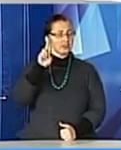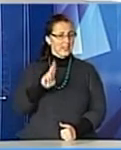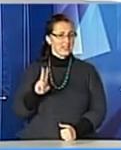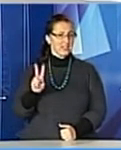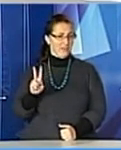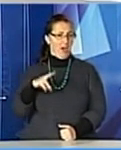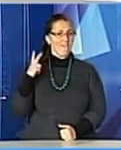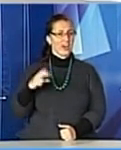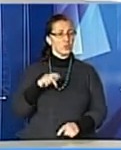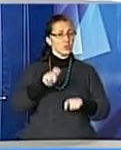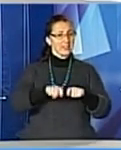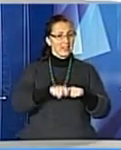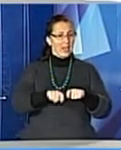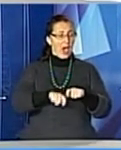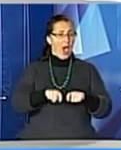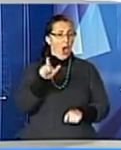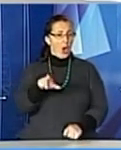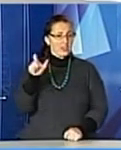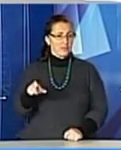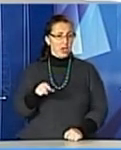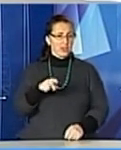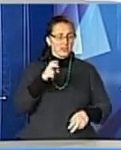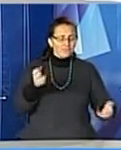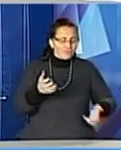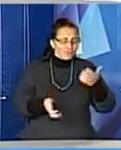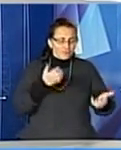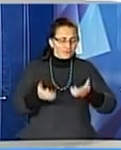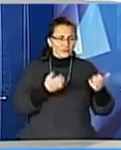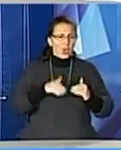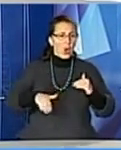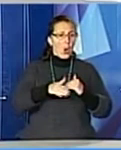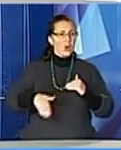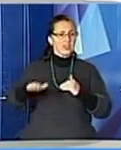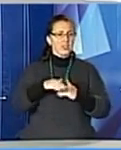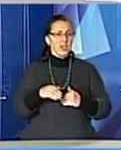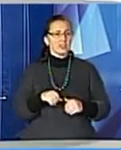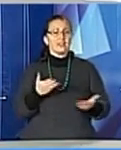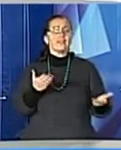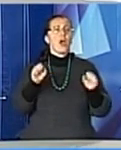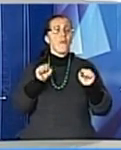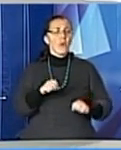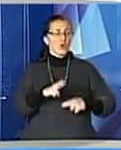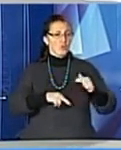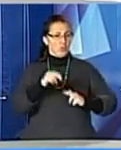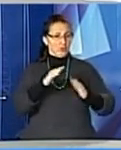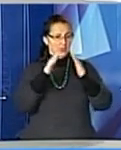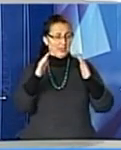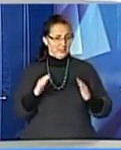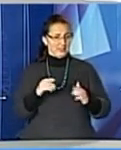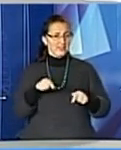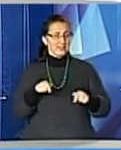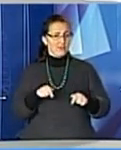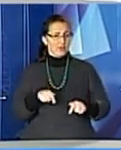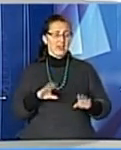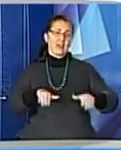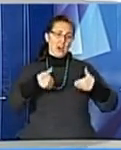французькі експерти досліджували кілька ділянок під ймовірне розташування сміттєпереробного заводу і рекомендували саме ділянку біля